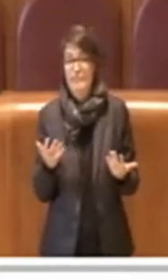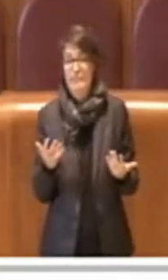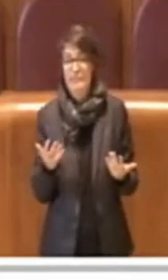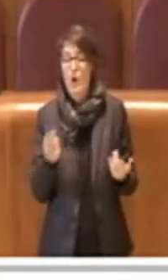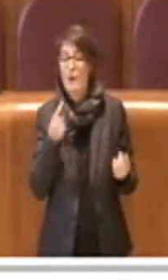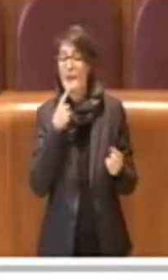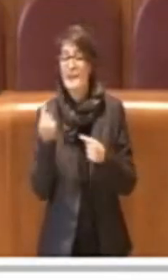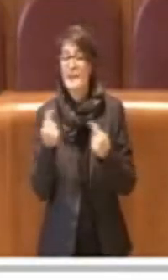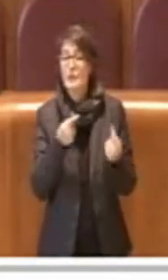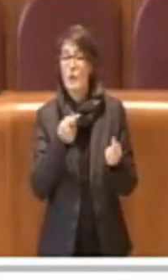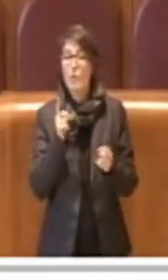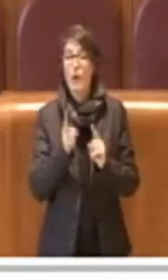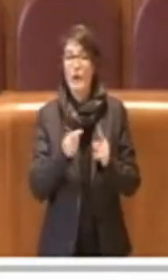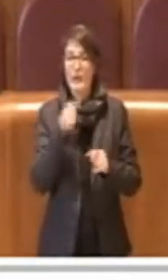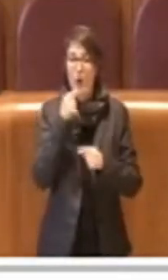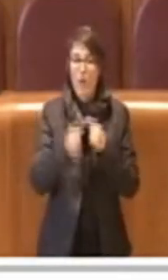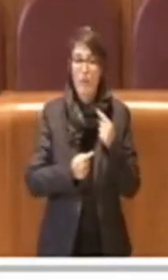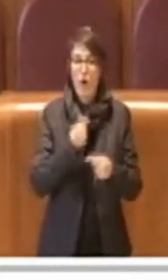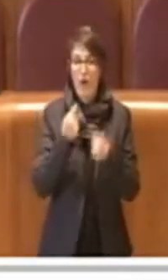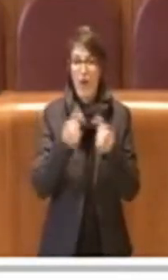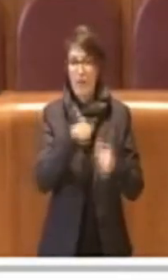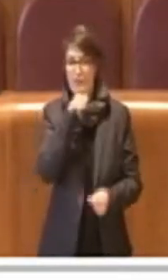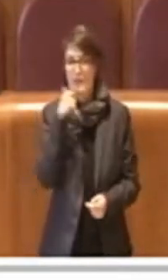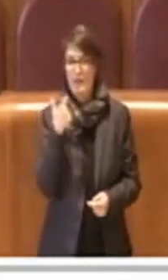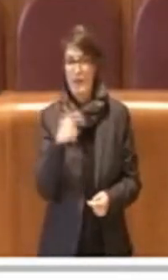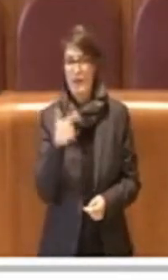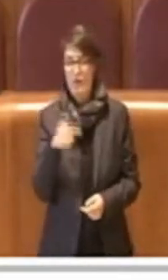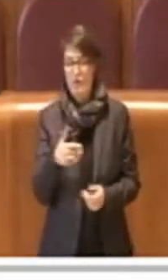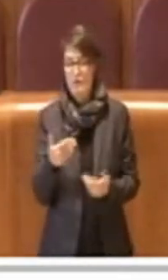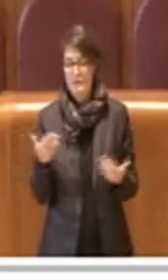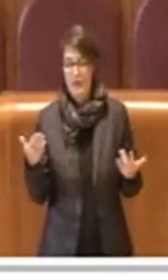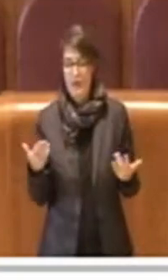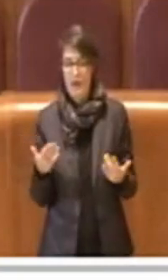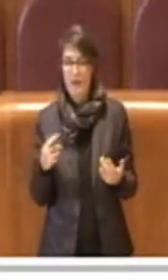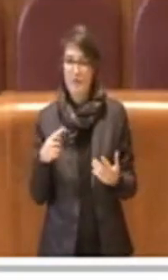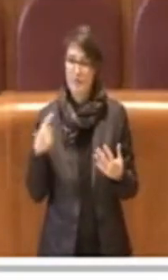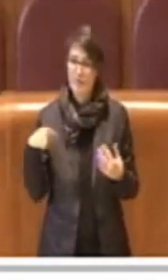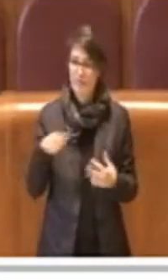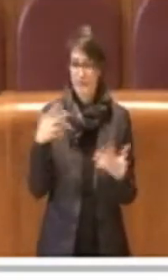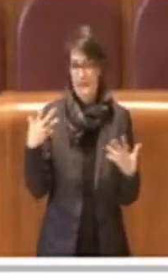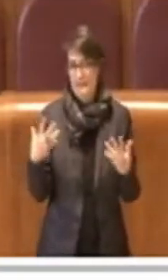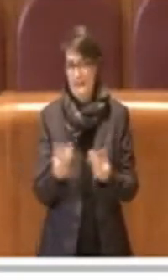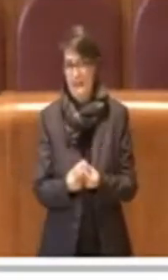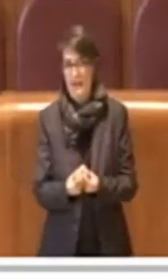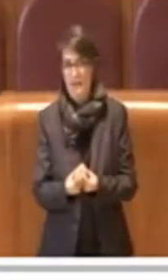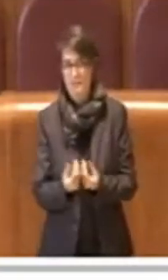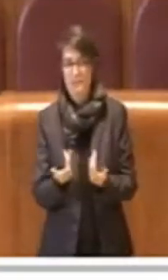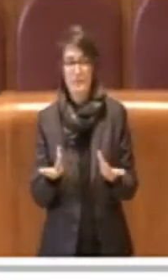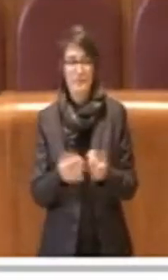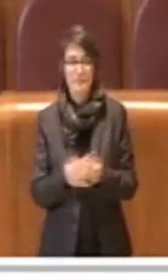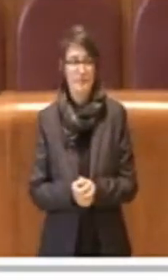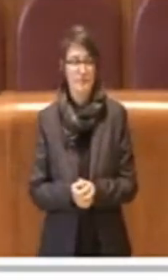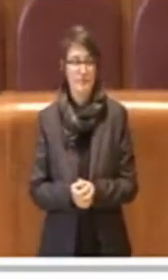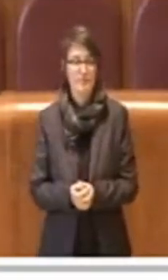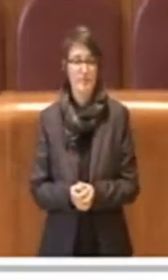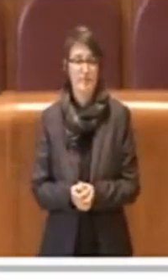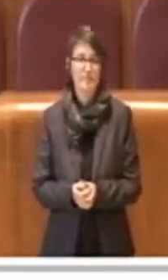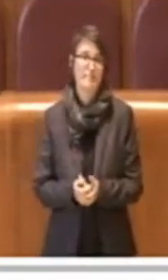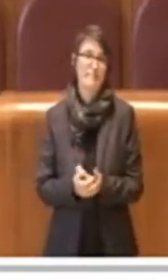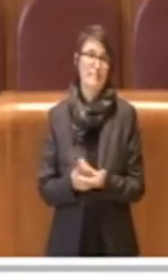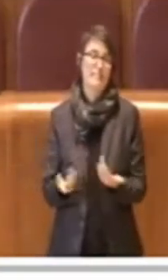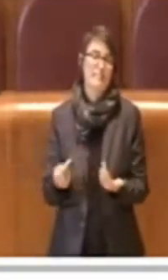discussione, nessun tipo di polemica, ma anzi si uniscono finalmente le forze per il bene comune. Detto questo Presidente io mi auguro